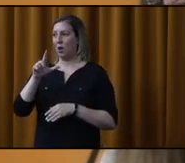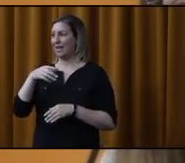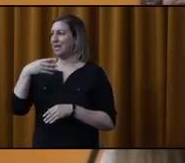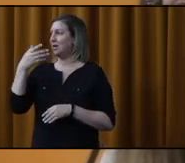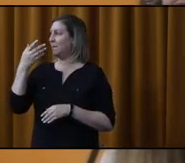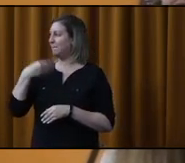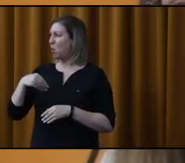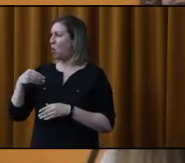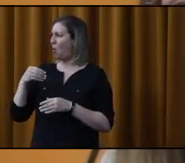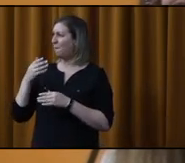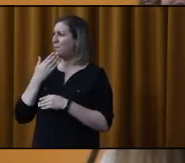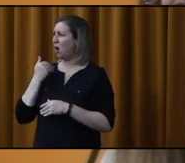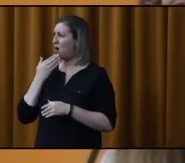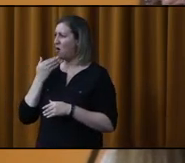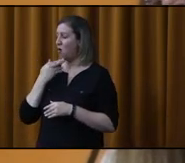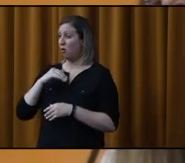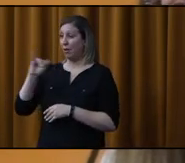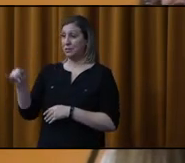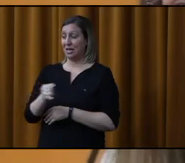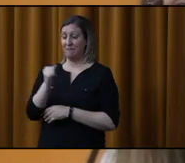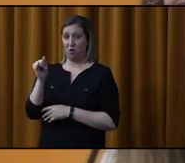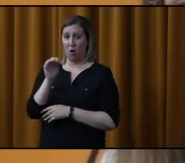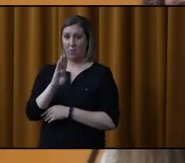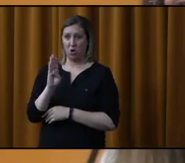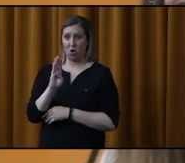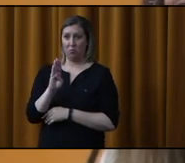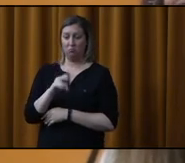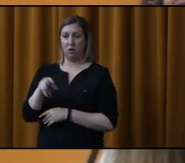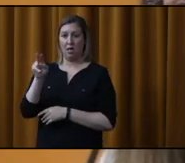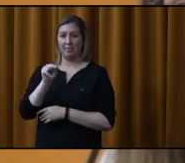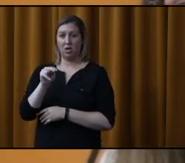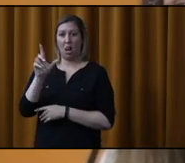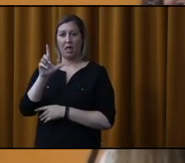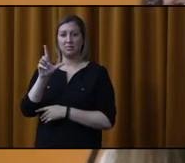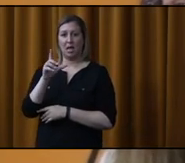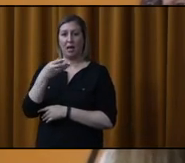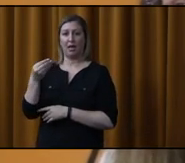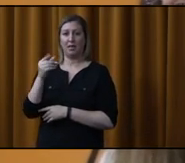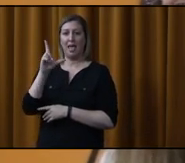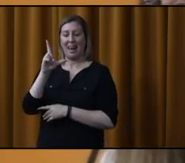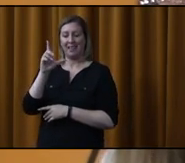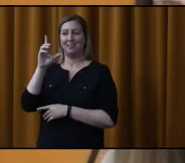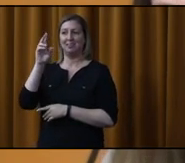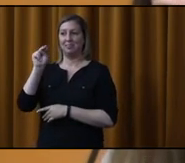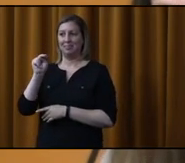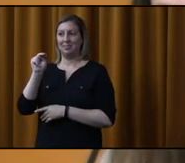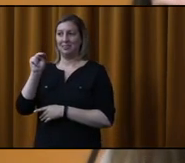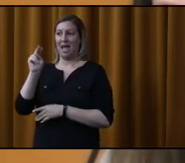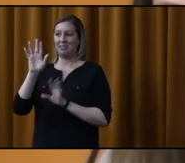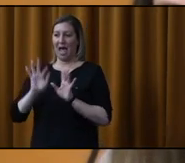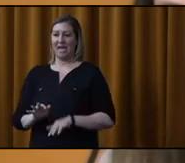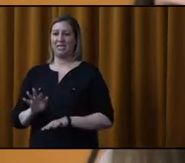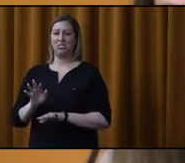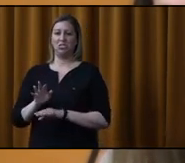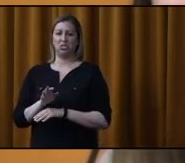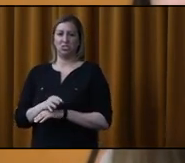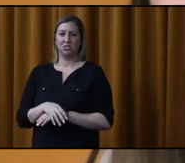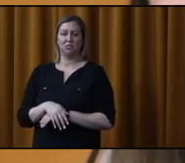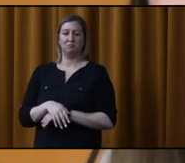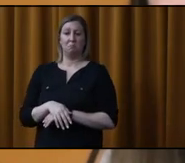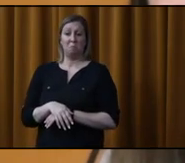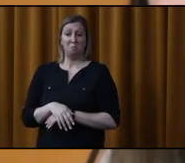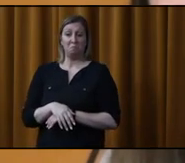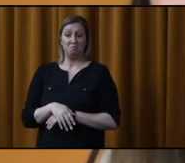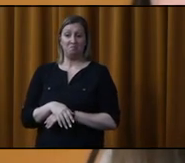Xavier Allard, Jennifer Burnham, Nicole Lessard, Émile Nadege-Déveau et Khalid Taïbi El-Khétani,